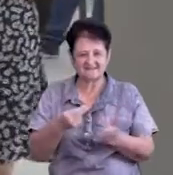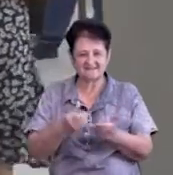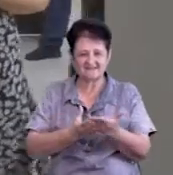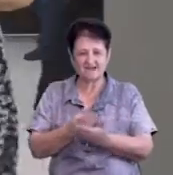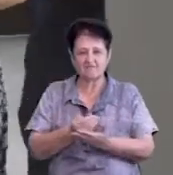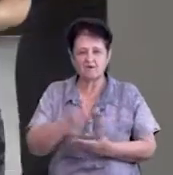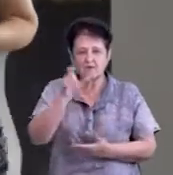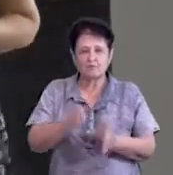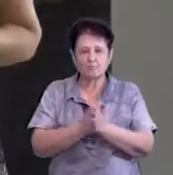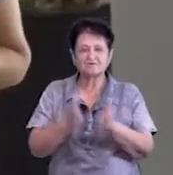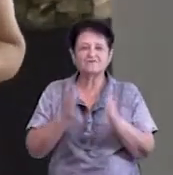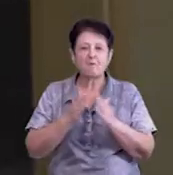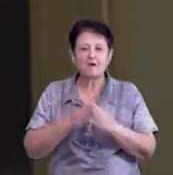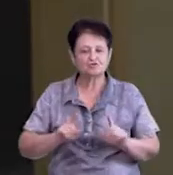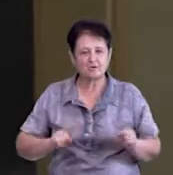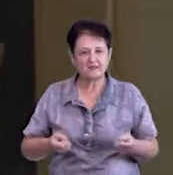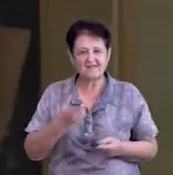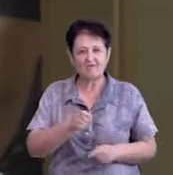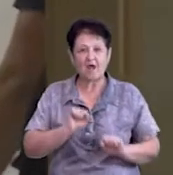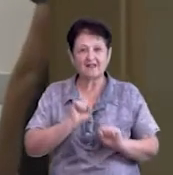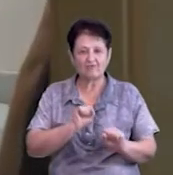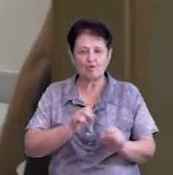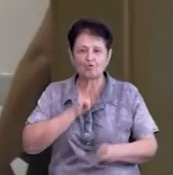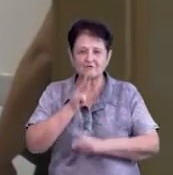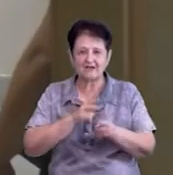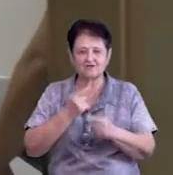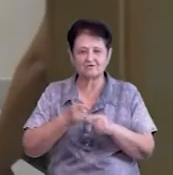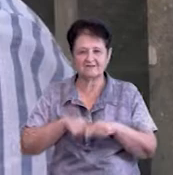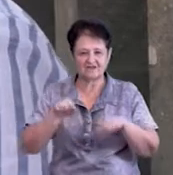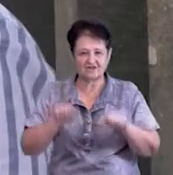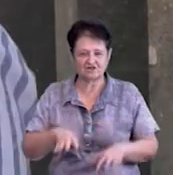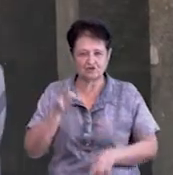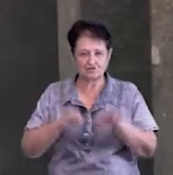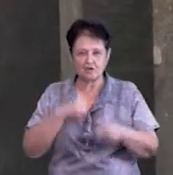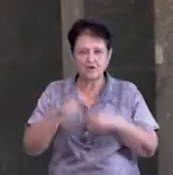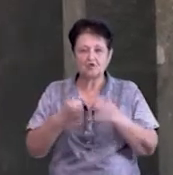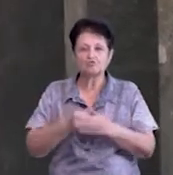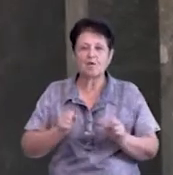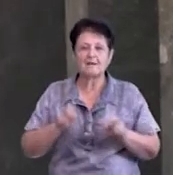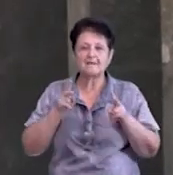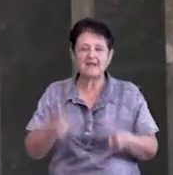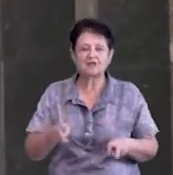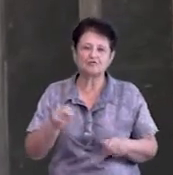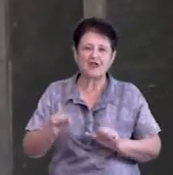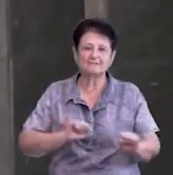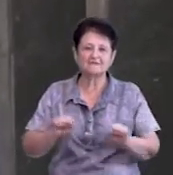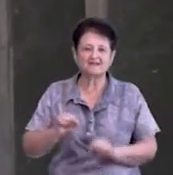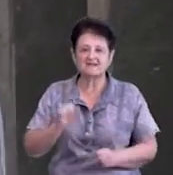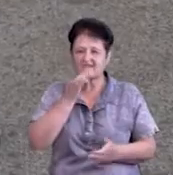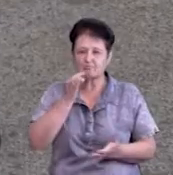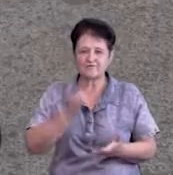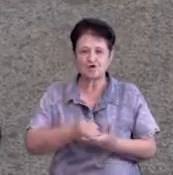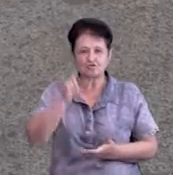Підозрюваний просив домашнього арешту. Його адвокат оскаржуватиме це рішення суду. Каже, до кримінальної чи адміністративної